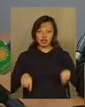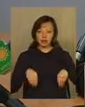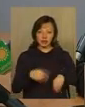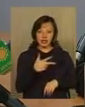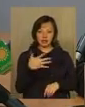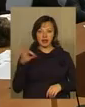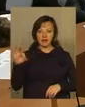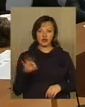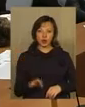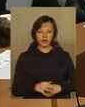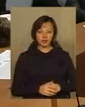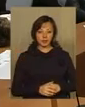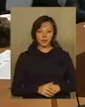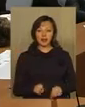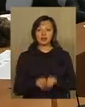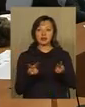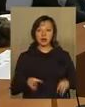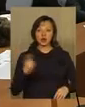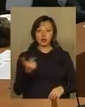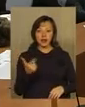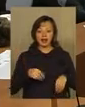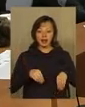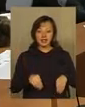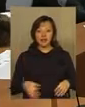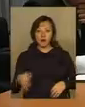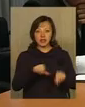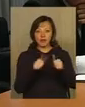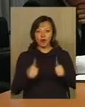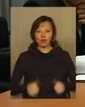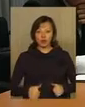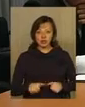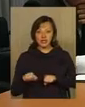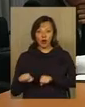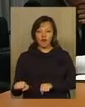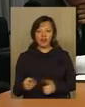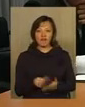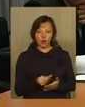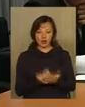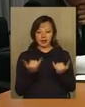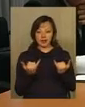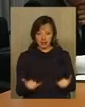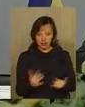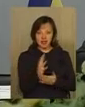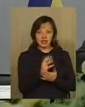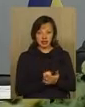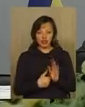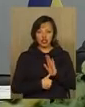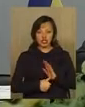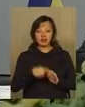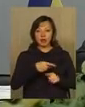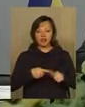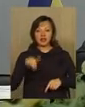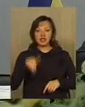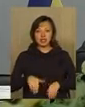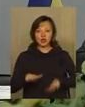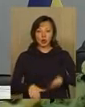35%. Для забезпечення господарств насінням в області формують так званий страховий фонд. Наразі насіннєвий резерв сягає 6,5